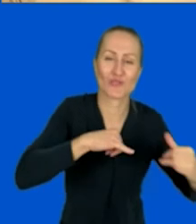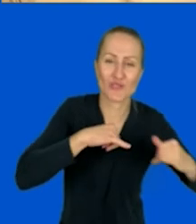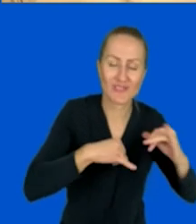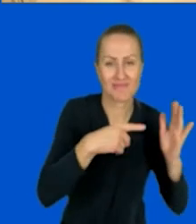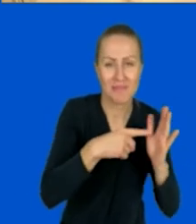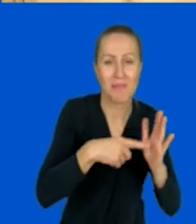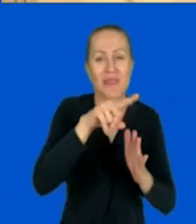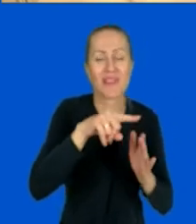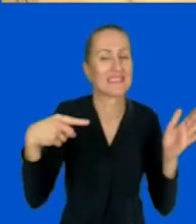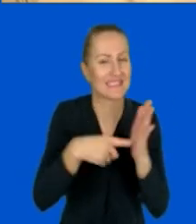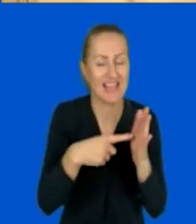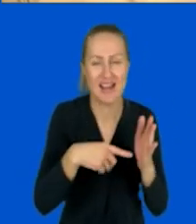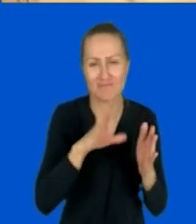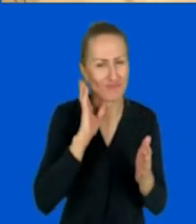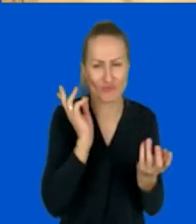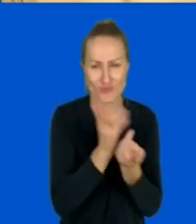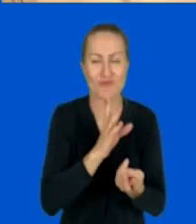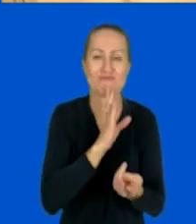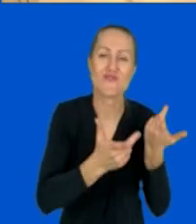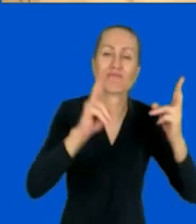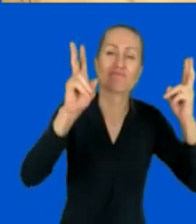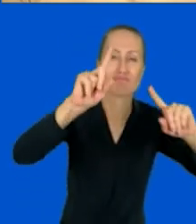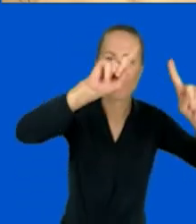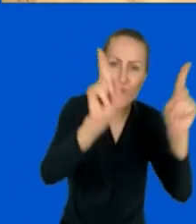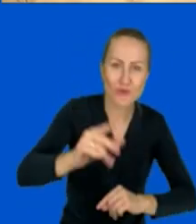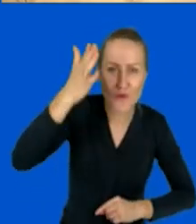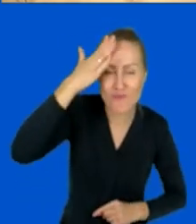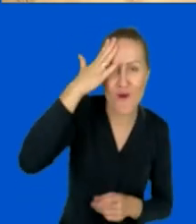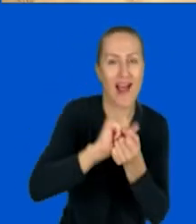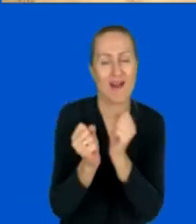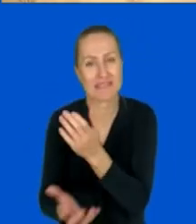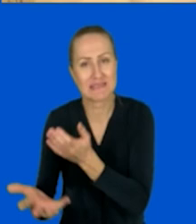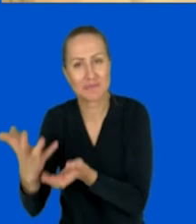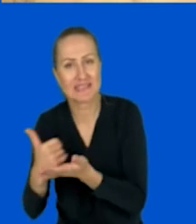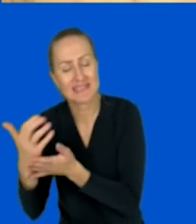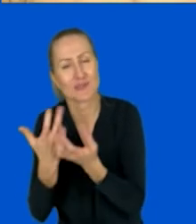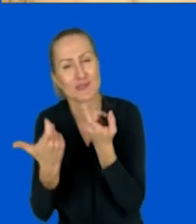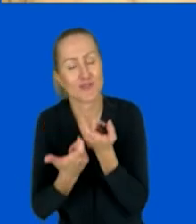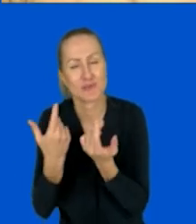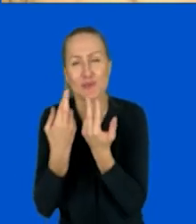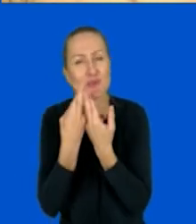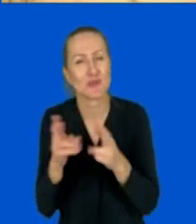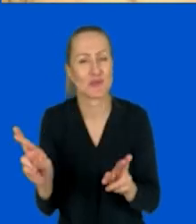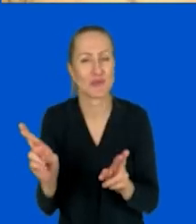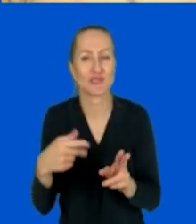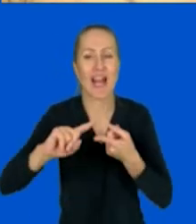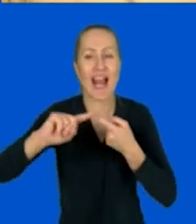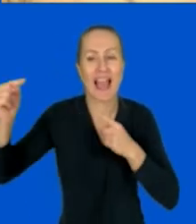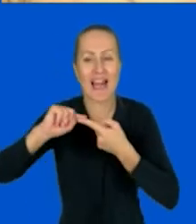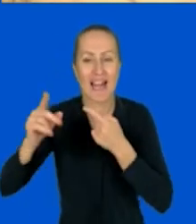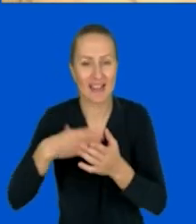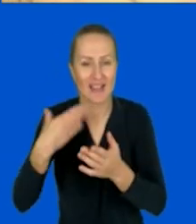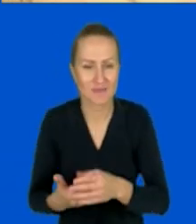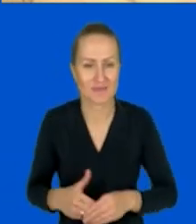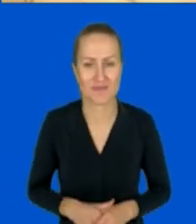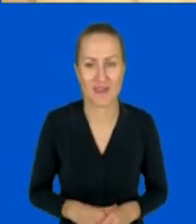celów takich jak duże mózgów czy kolekcjonowanie różnych linków